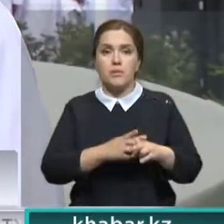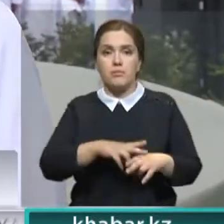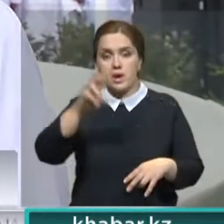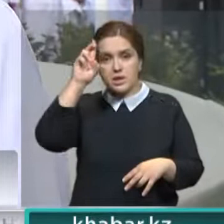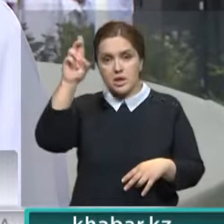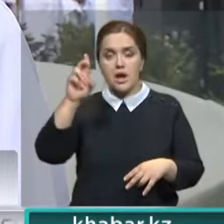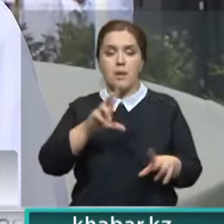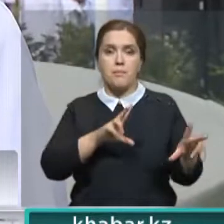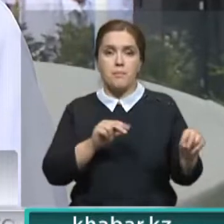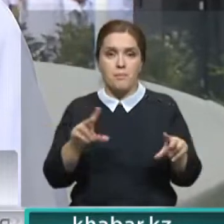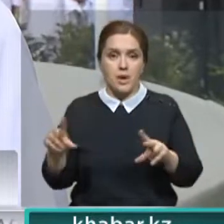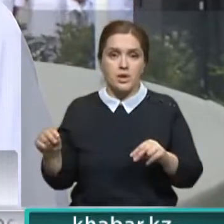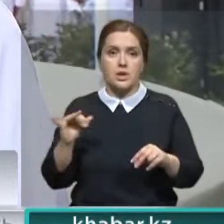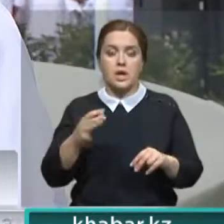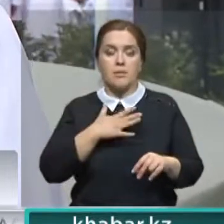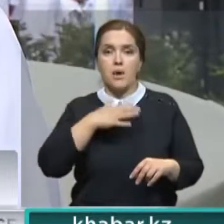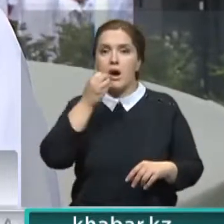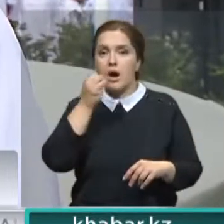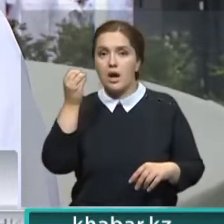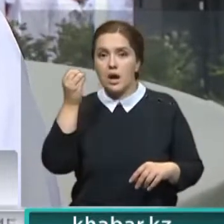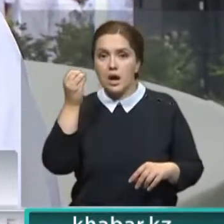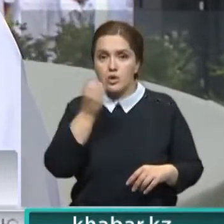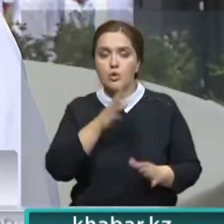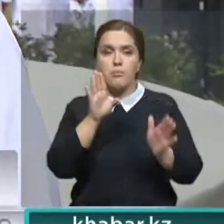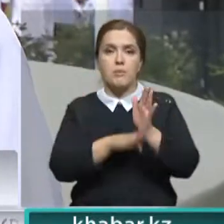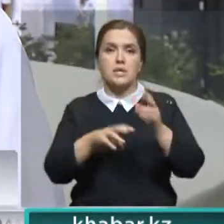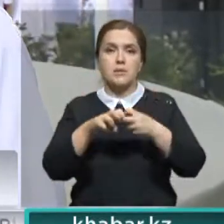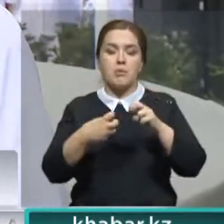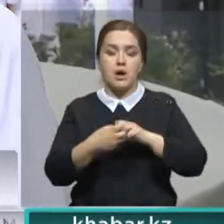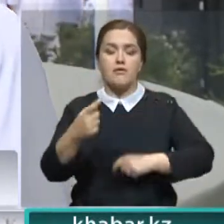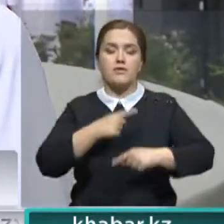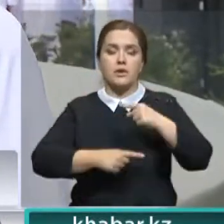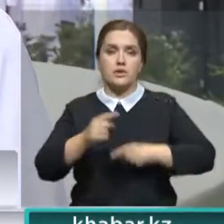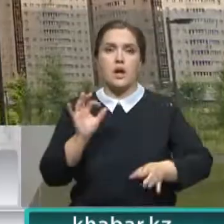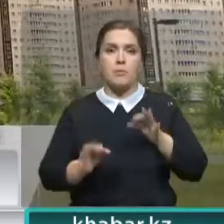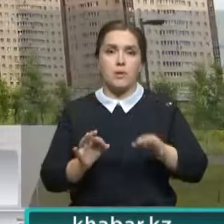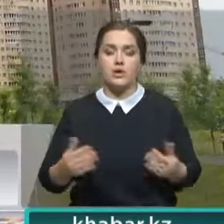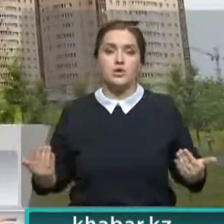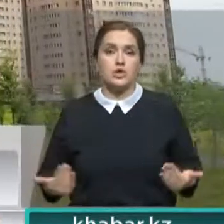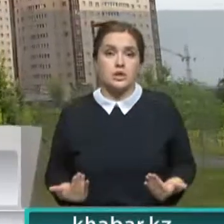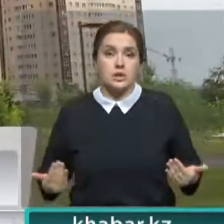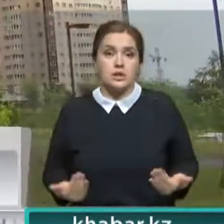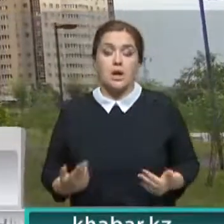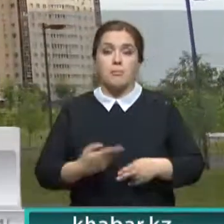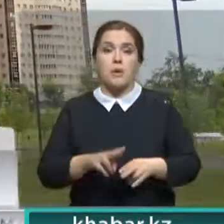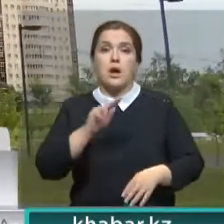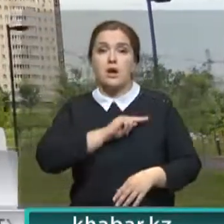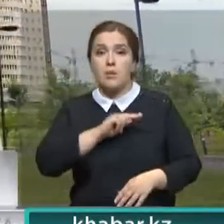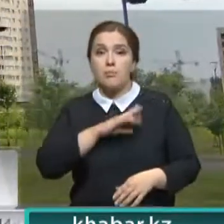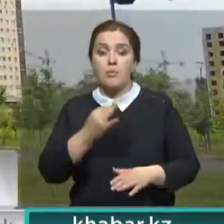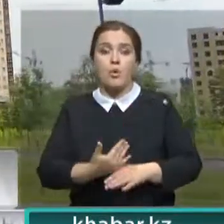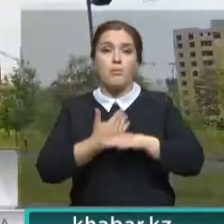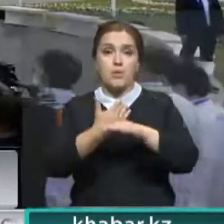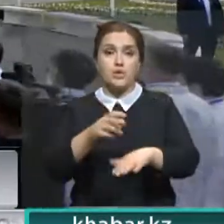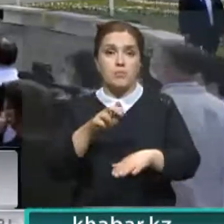благополучие, и мы хорошо, без проблем вернулись в нормальную жизнь. Однако на этом работа по поддержке